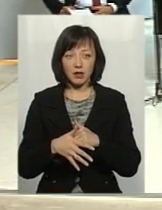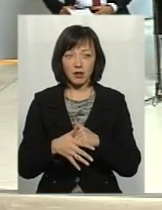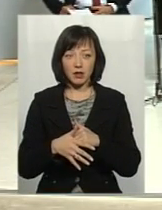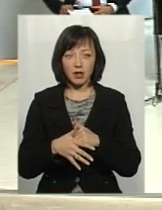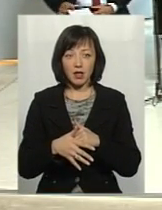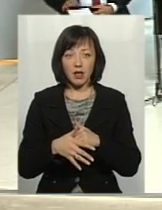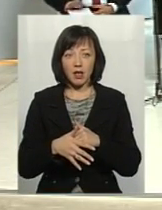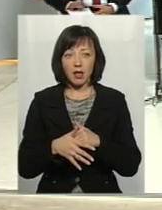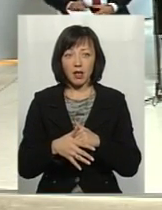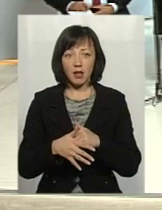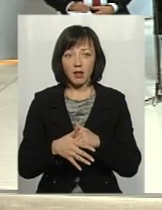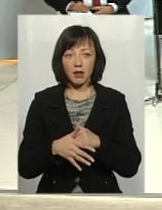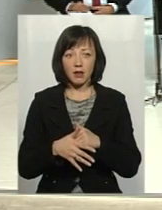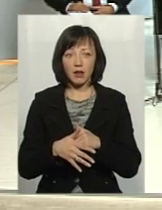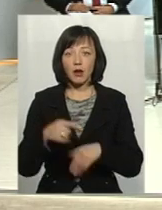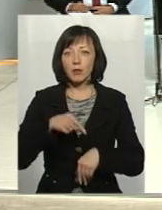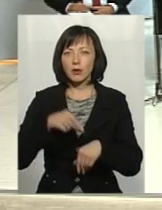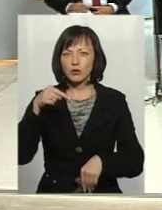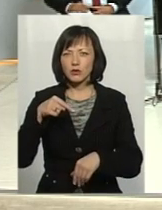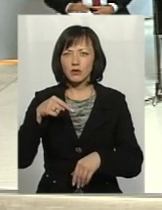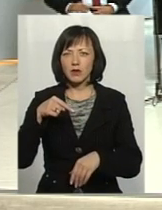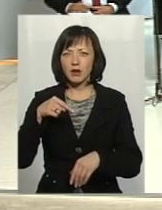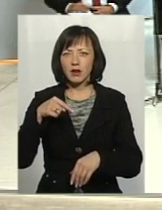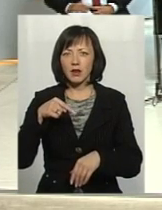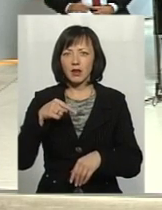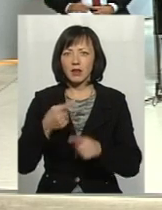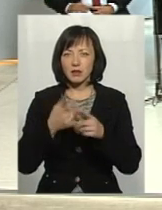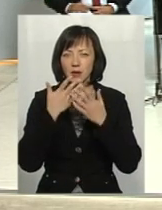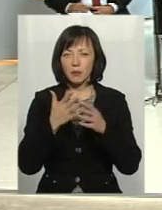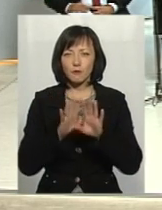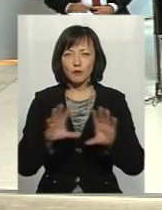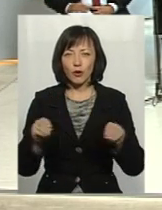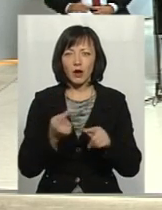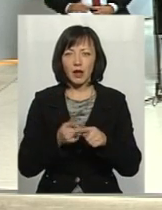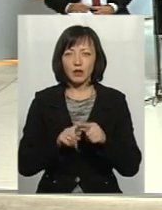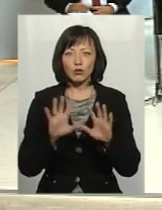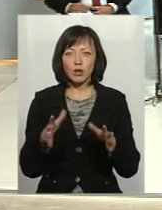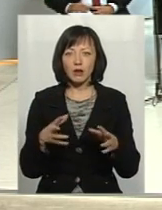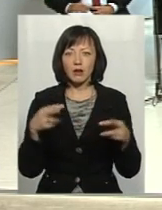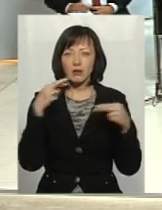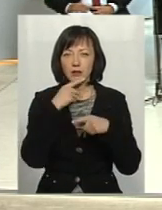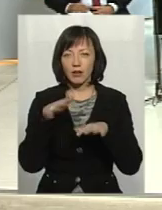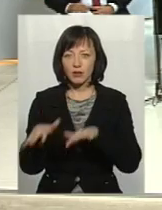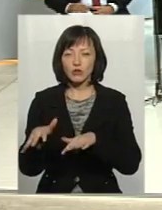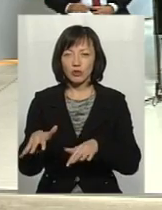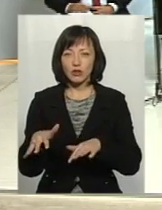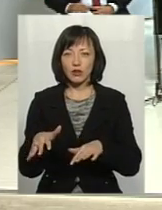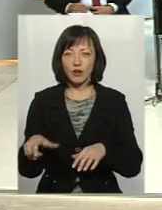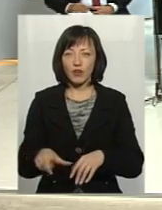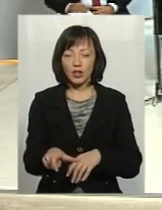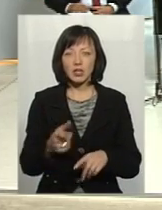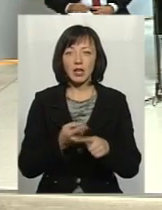ассоціативно, вони запах почувствують, вони считають, що все, значить, що що-то смертоносне, в речку тече. Пішов